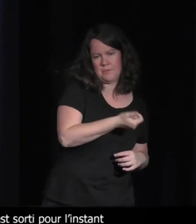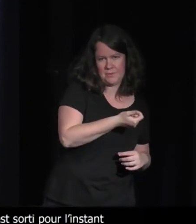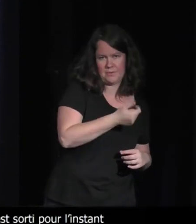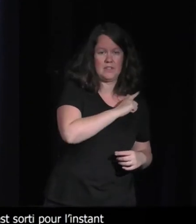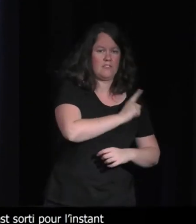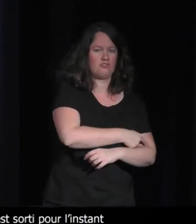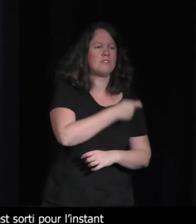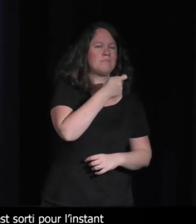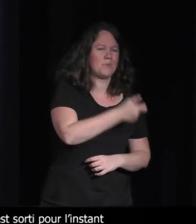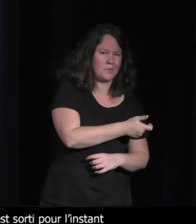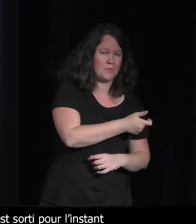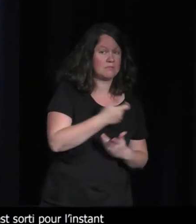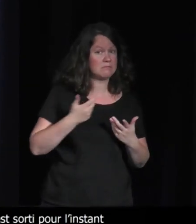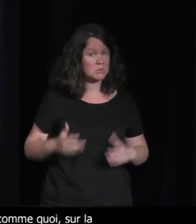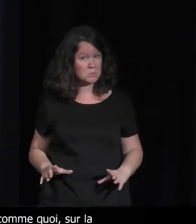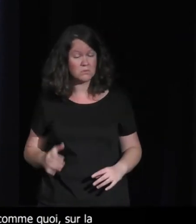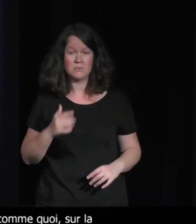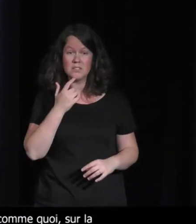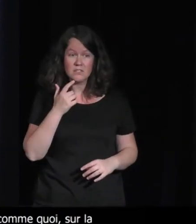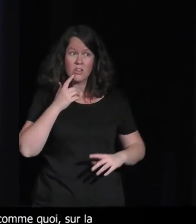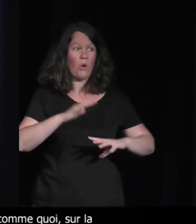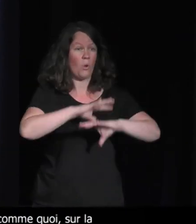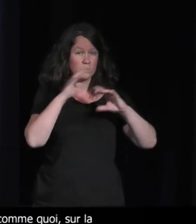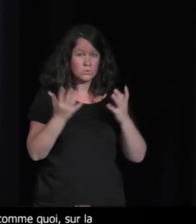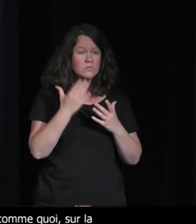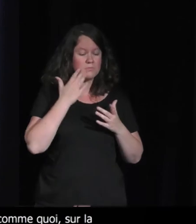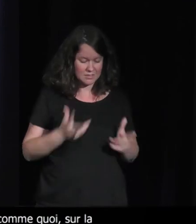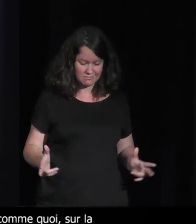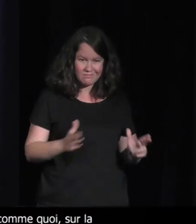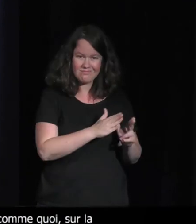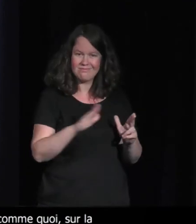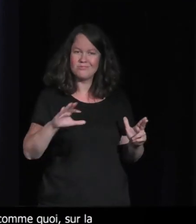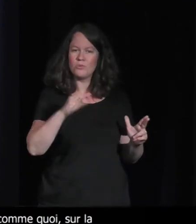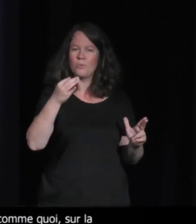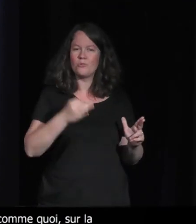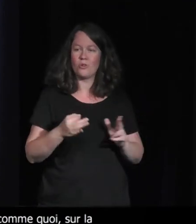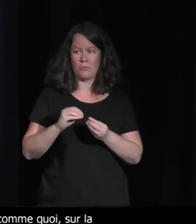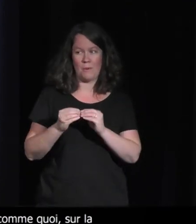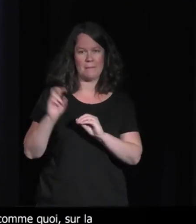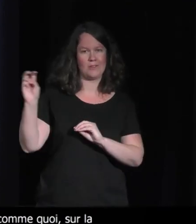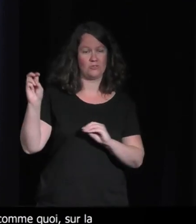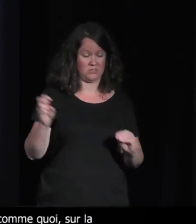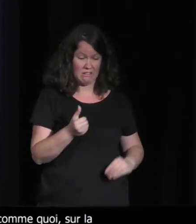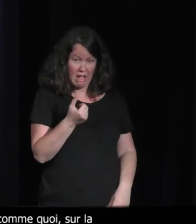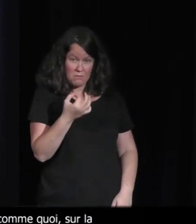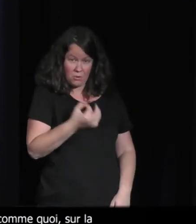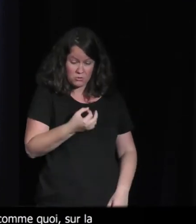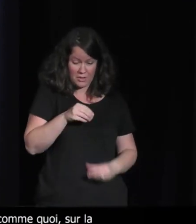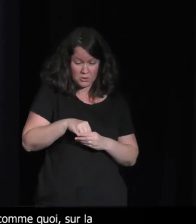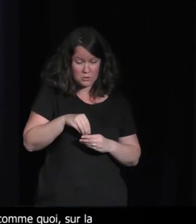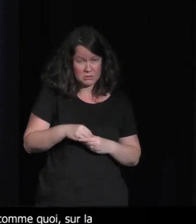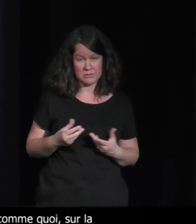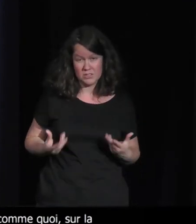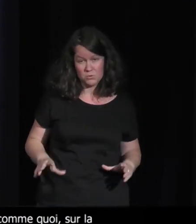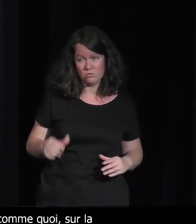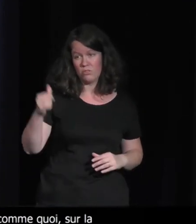Bon, ils économisent peut-être 1% du bilan carbone de la console avec ça, quoi. Donc c'était peut-être plus des effets d'annonce, plus de greenwashing, quoi, autre chose. Donc